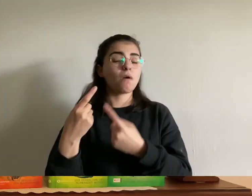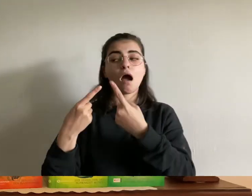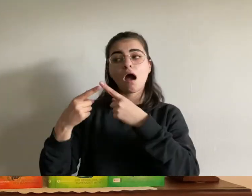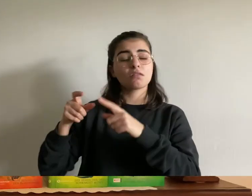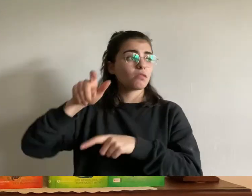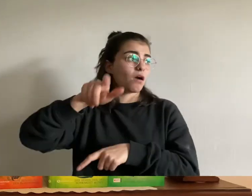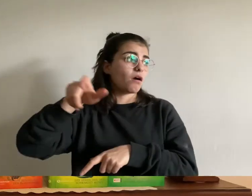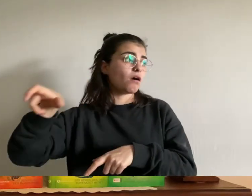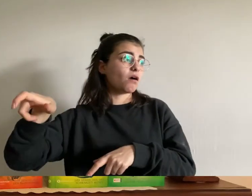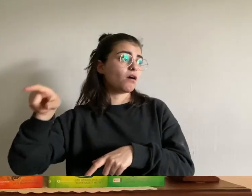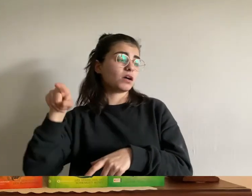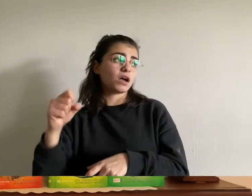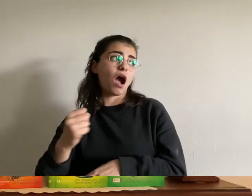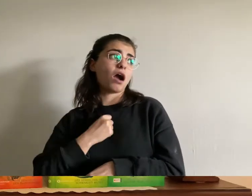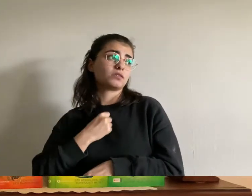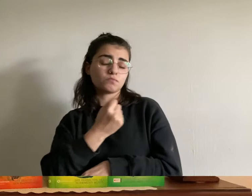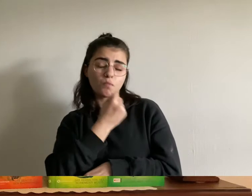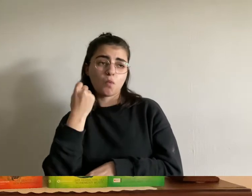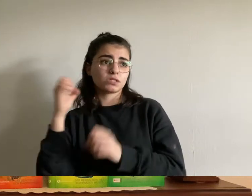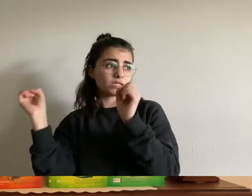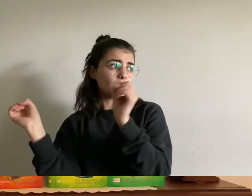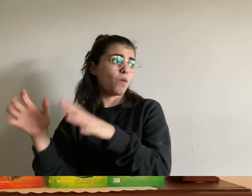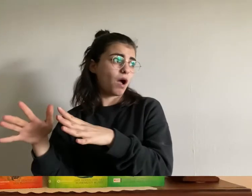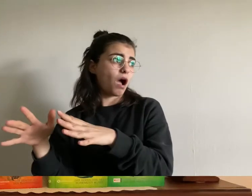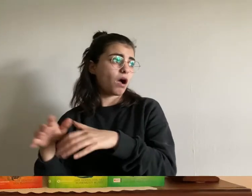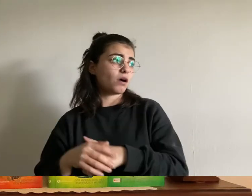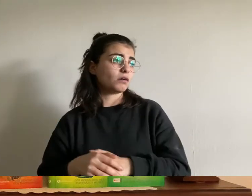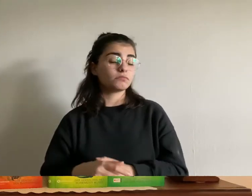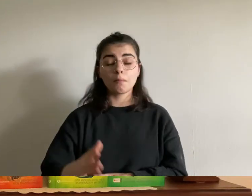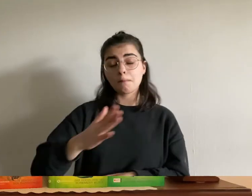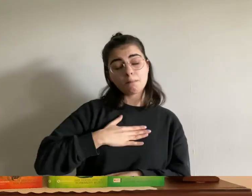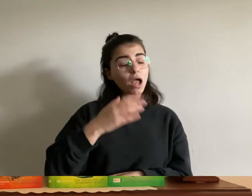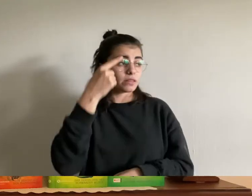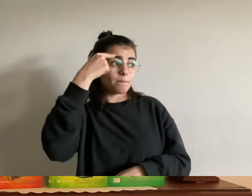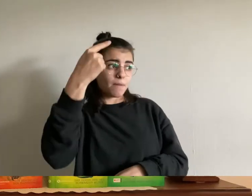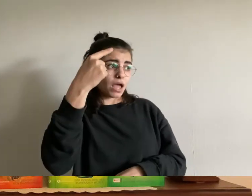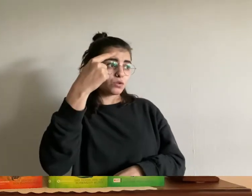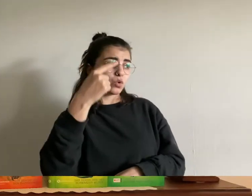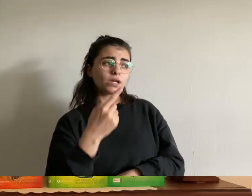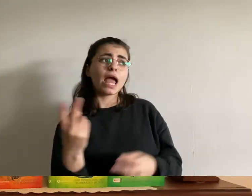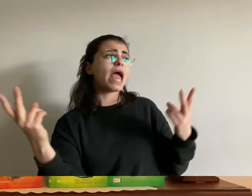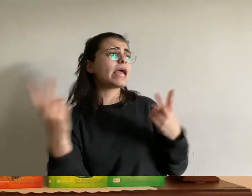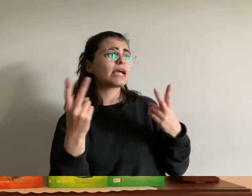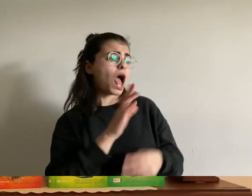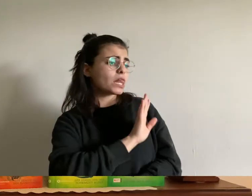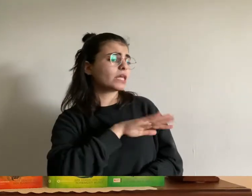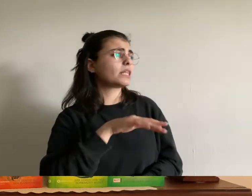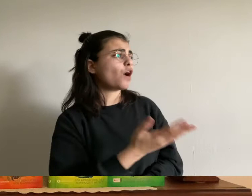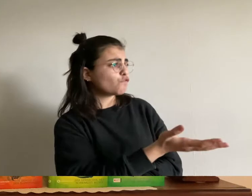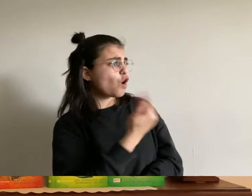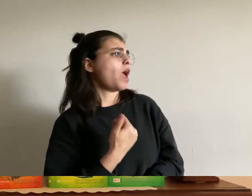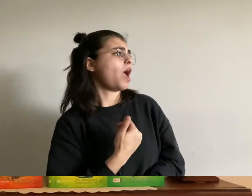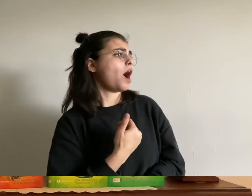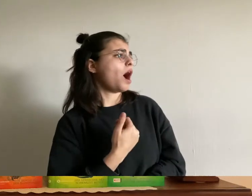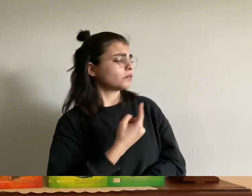woher diese kinder kommen ich finde es einfach großartig dass nach könig horals verschwinden endlich wieder jemand den mut hat gegen den